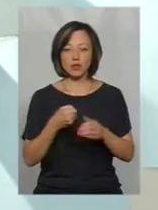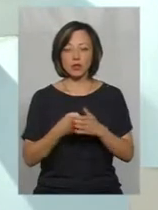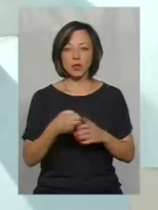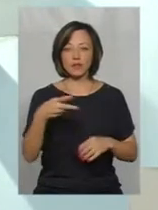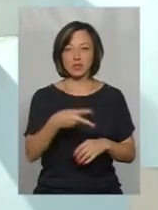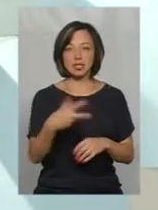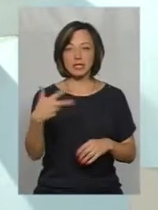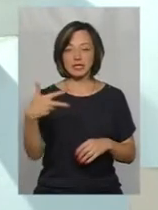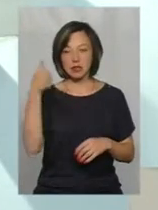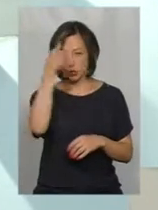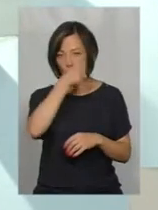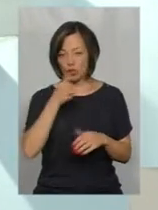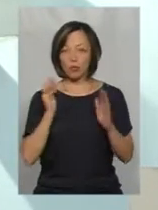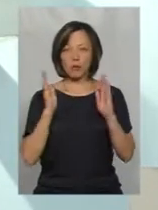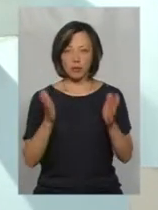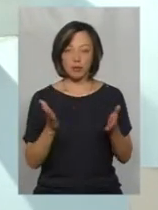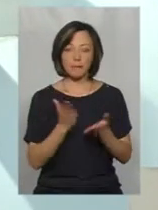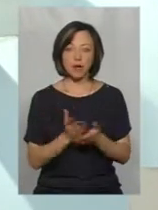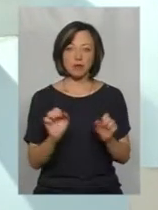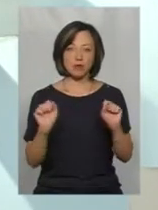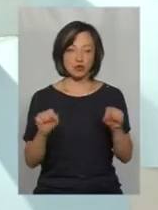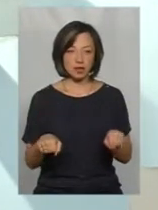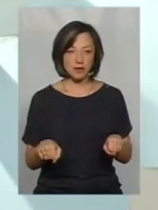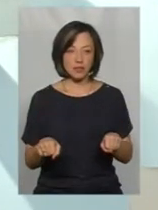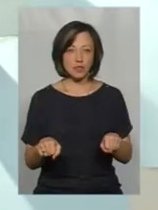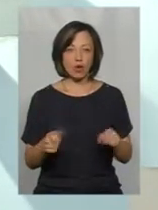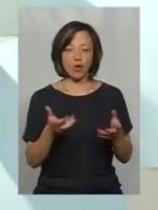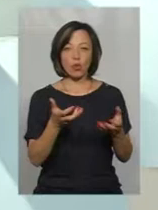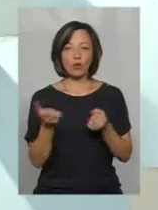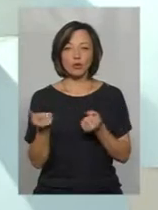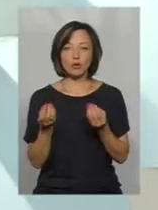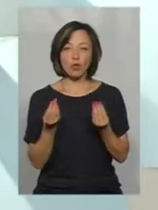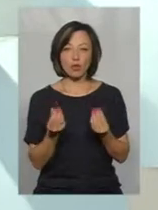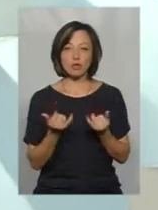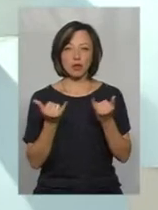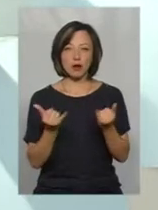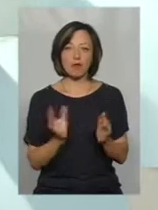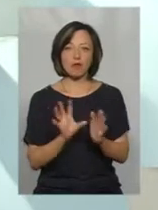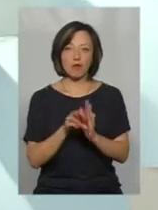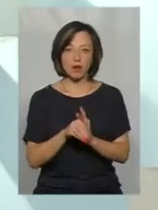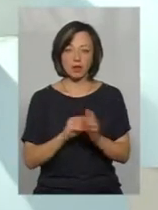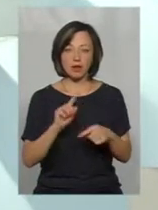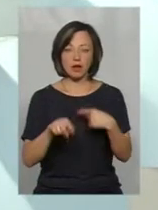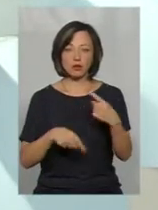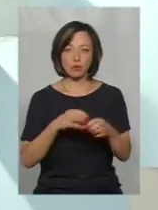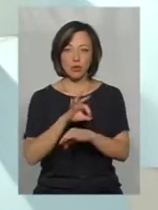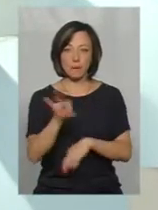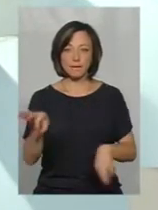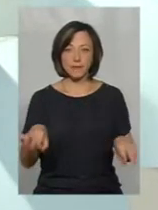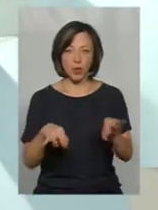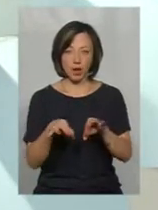року, ми будемо мати можливість отримувати кошти для впровадження наступних проєктів.